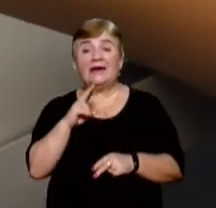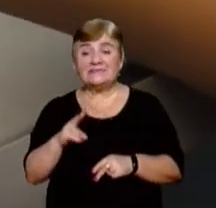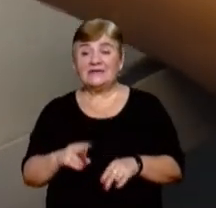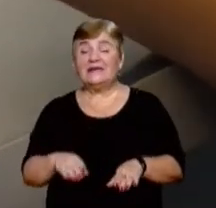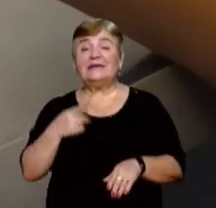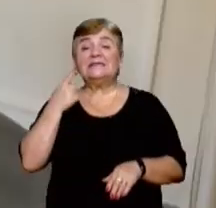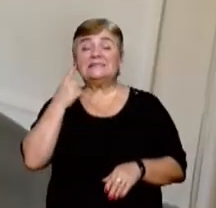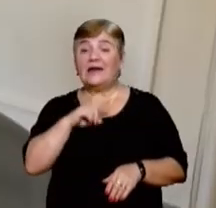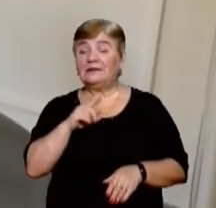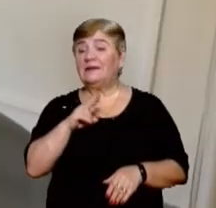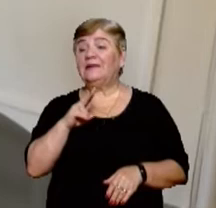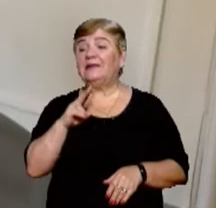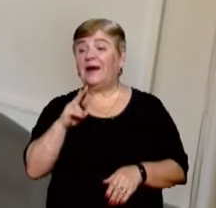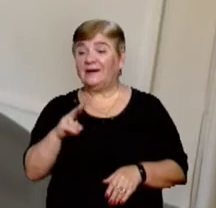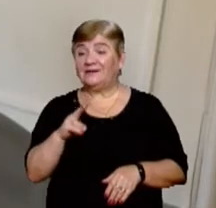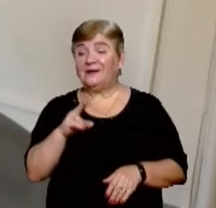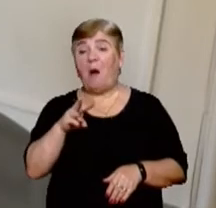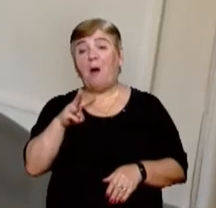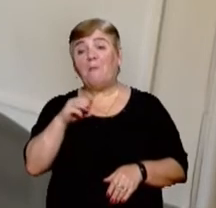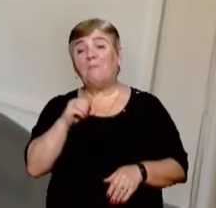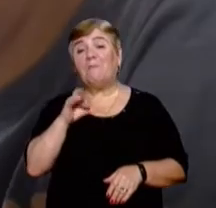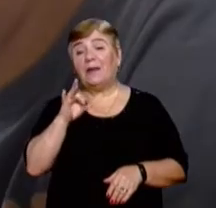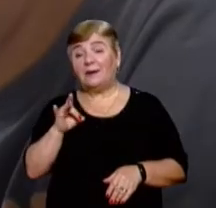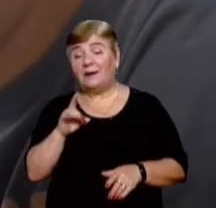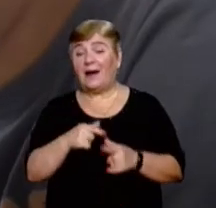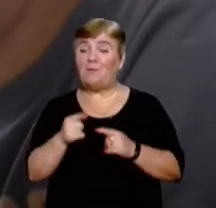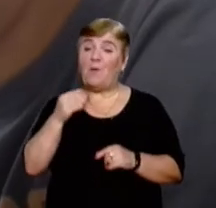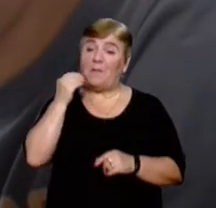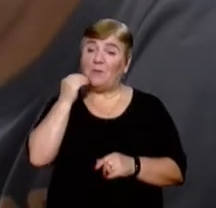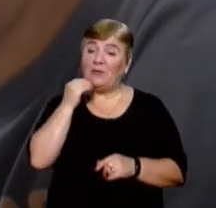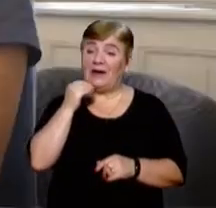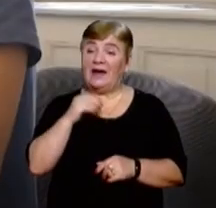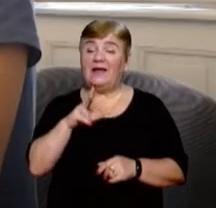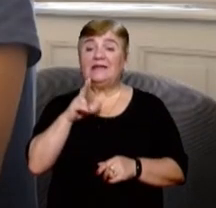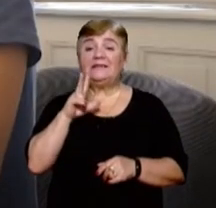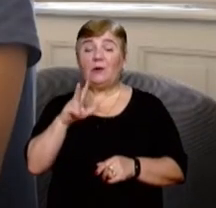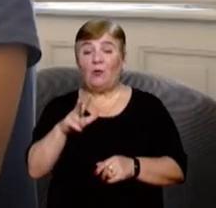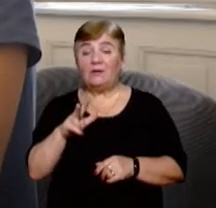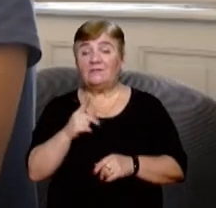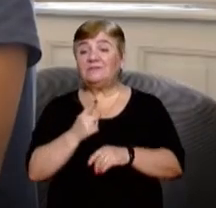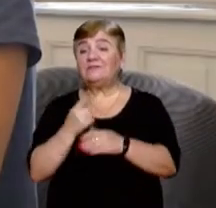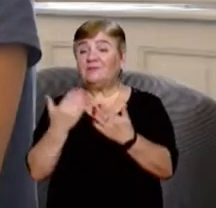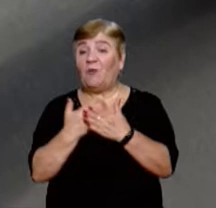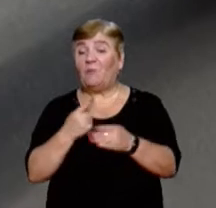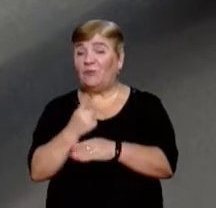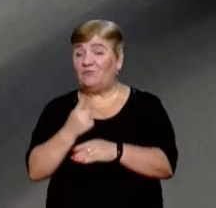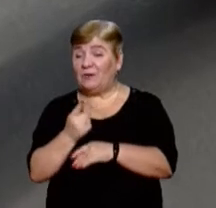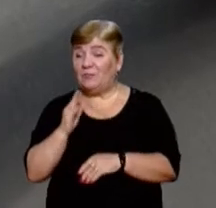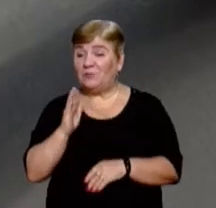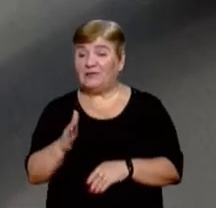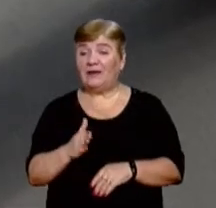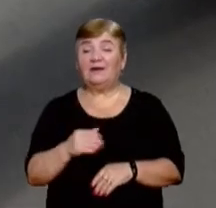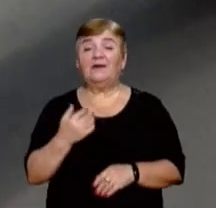не знаю, як мер, якийсь то чи що. Це просто бабулька. Трьох персонажів для мультфільму зліпив Адріан Бреза.